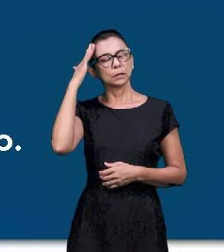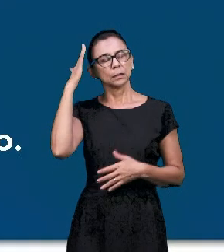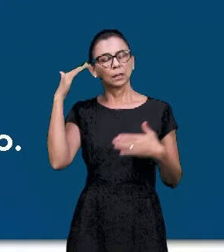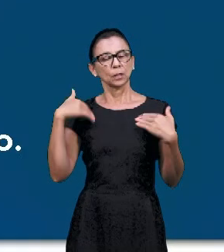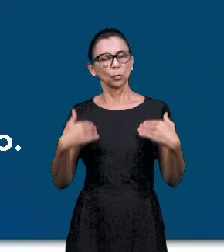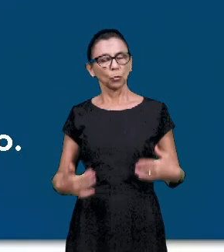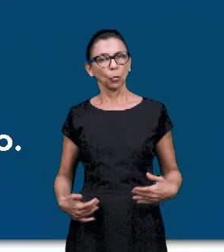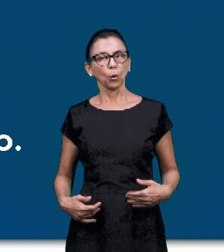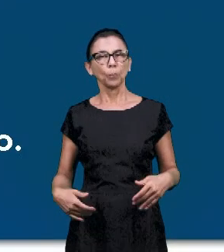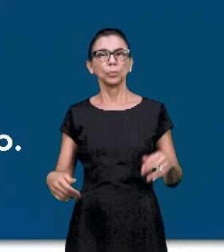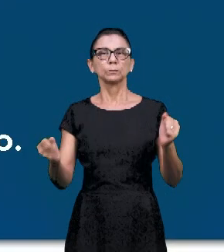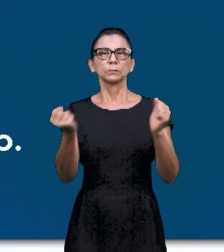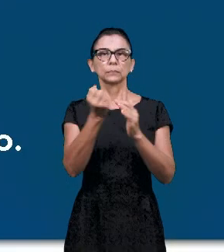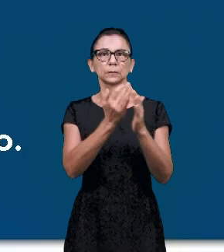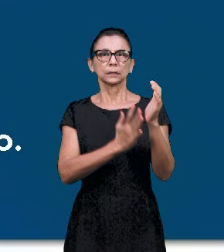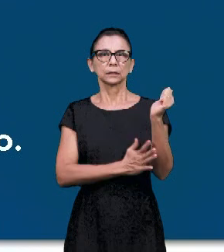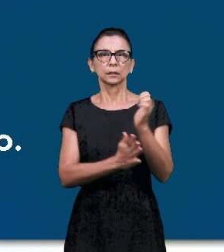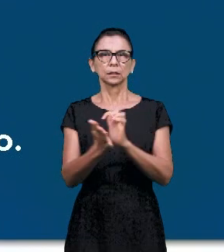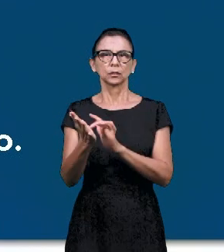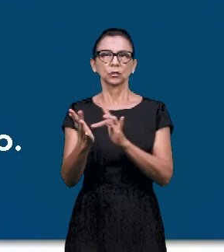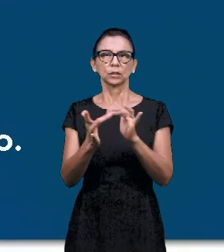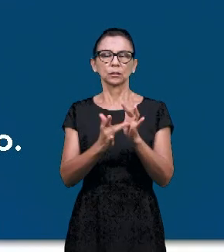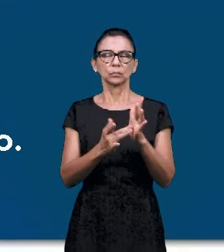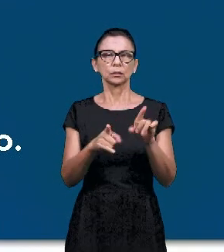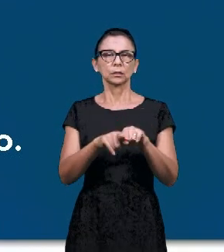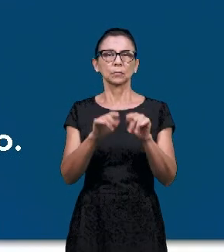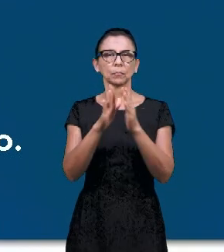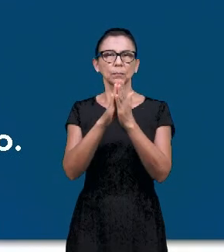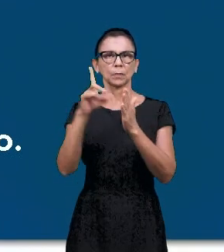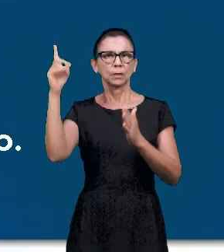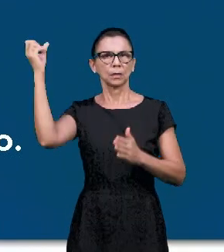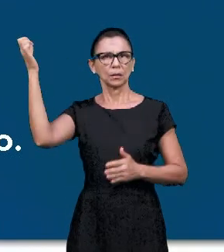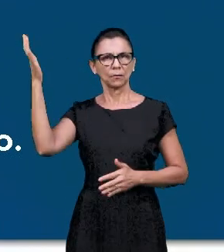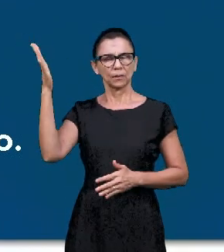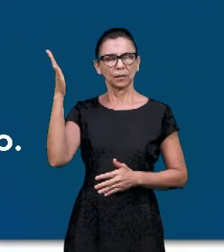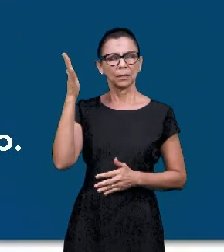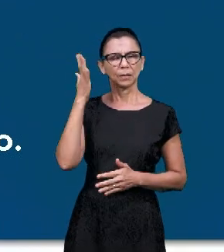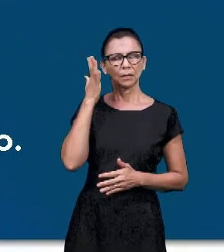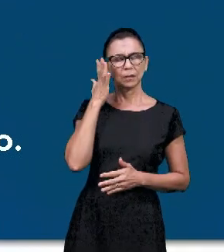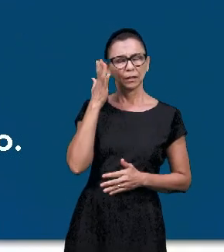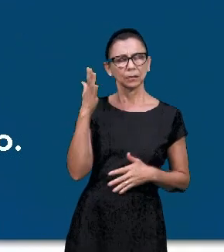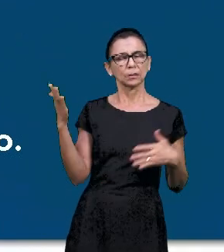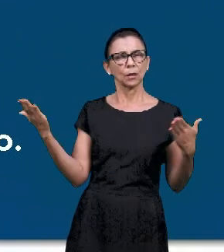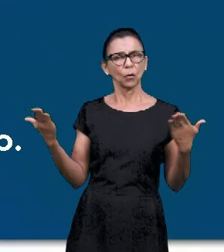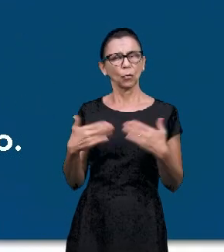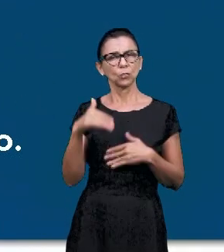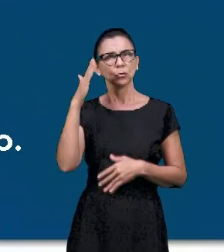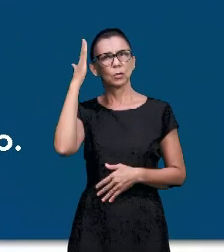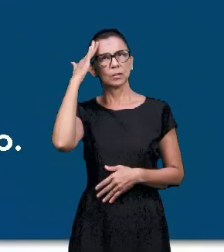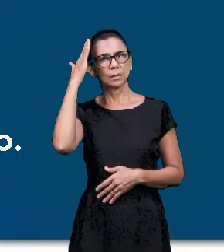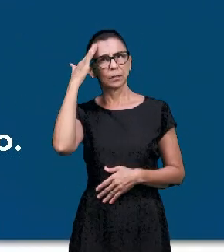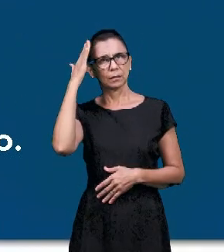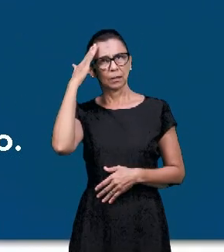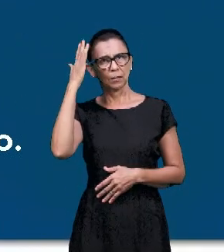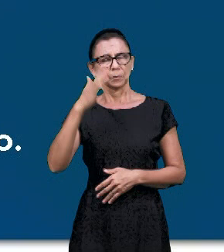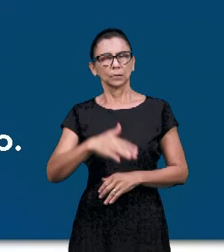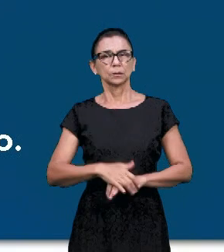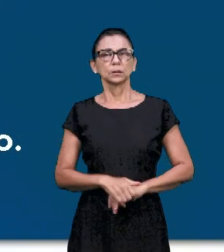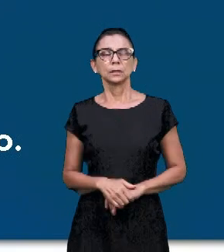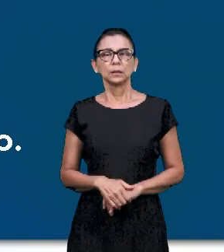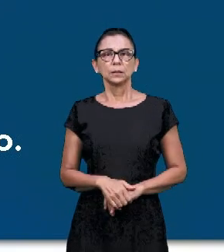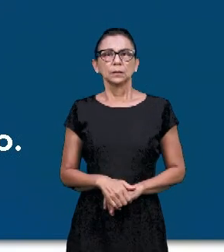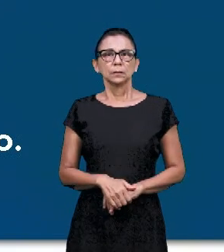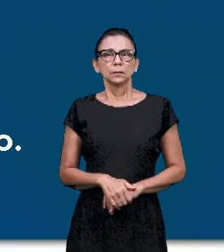Сначала нужно понять. Тело, кровь и слово. Это то, что дало нам направление. В самом начале мы не